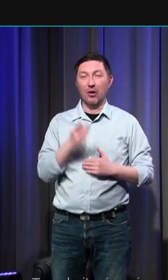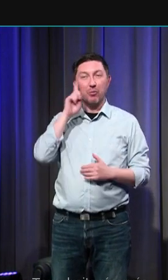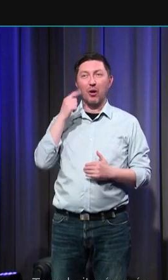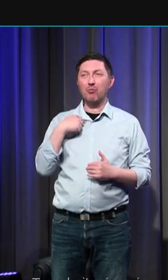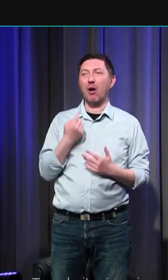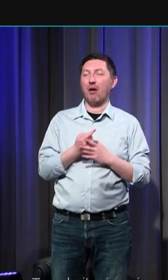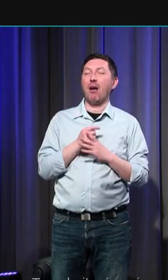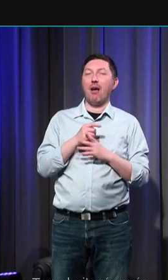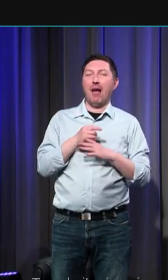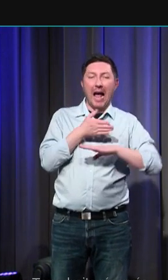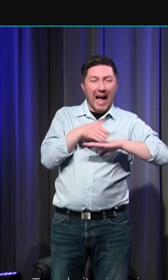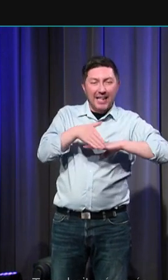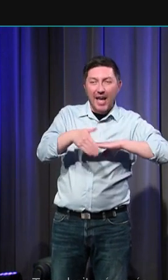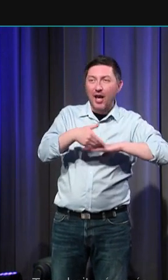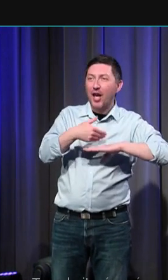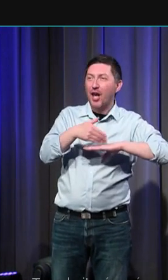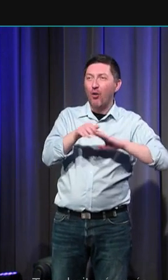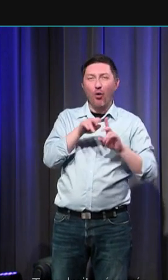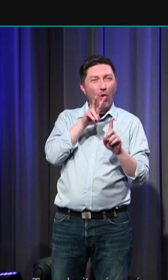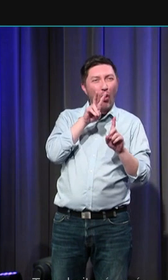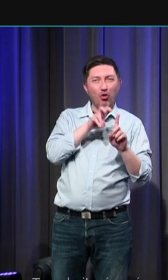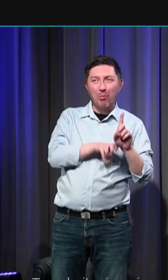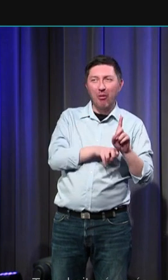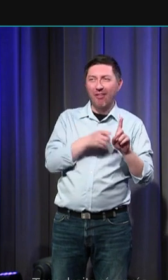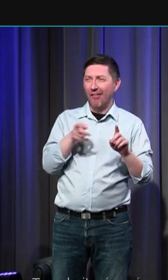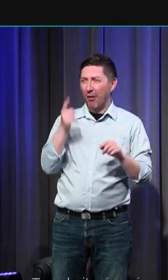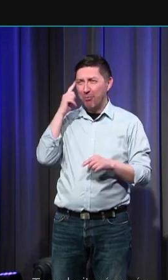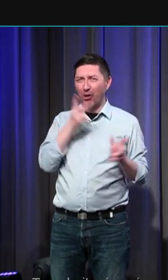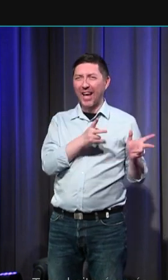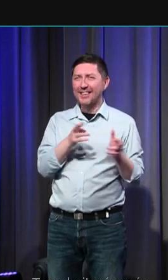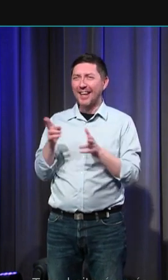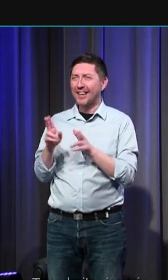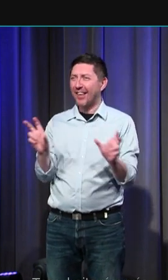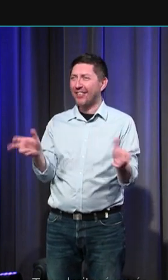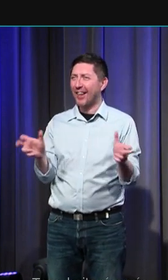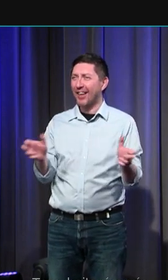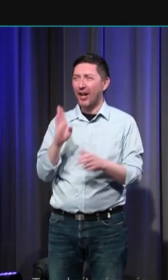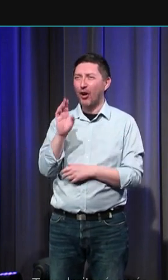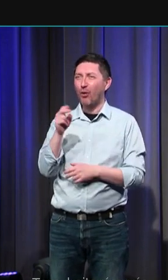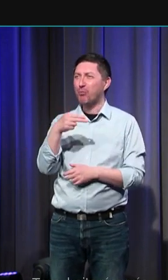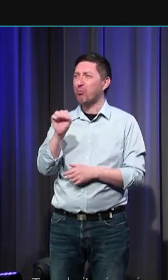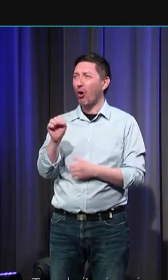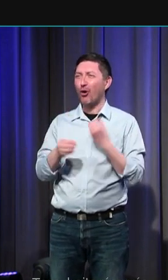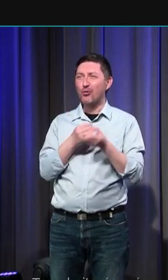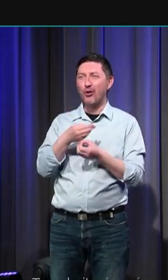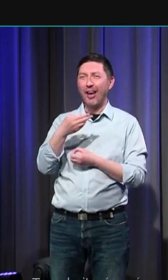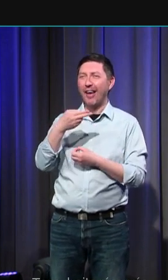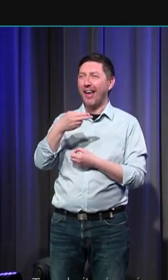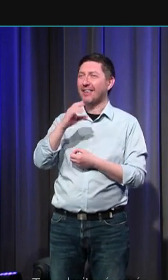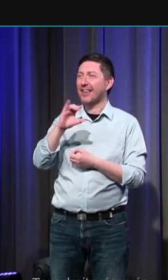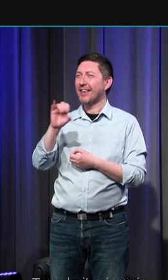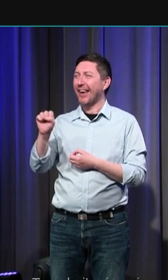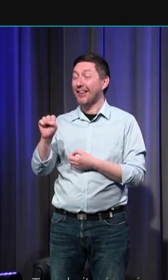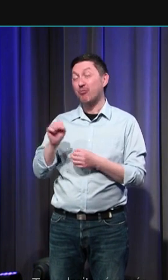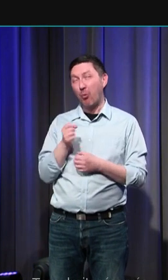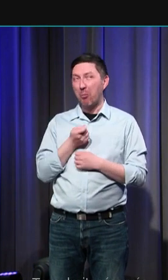pour certains d'entre vous ça doit évoquer les feuilletons télé Bones NCIS et presque pas complètement mais presque est une